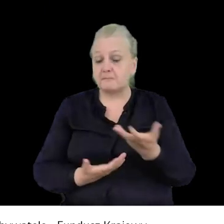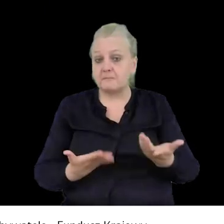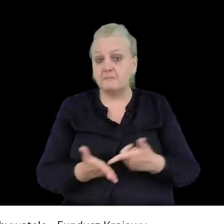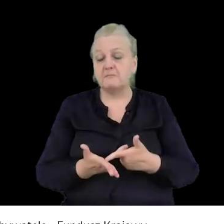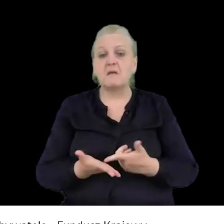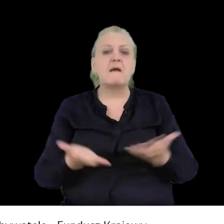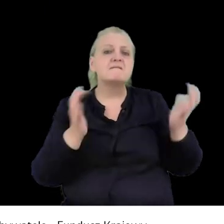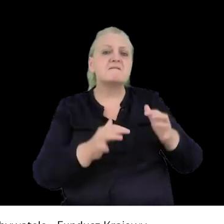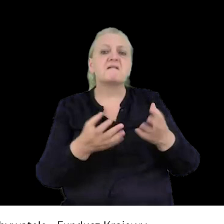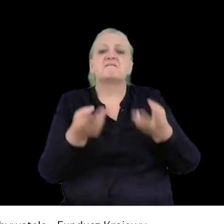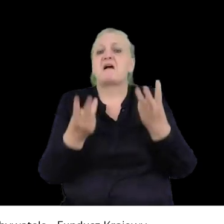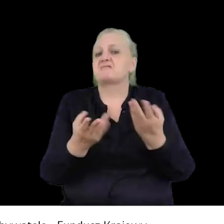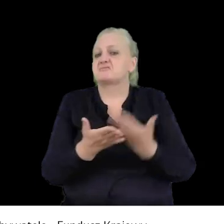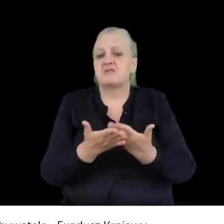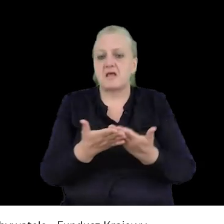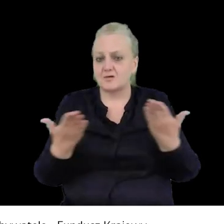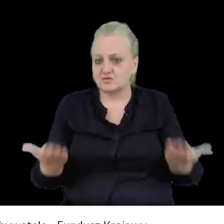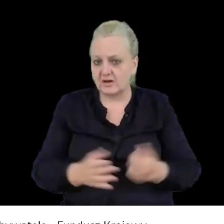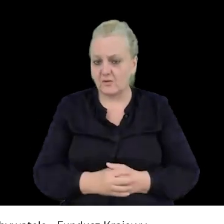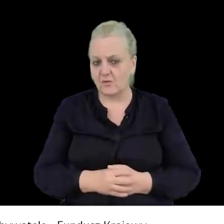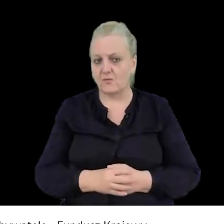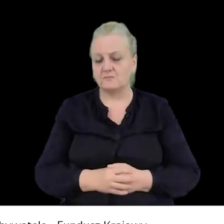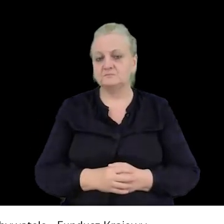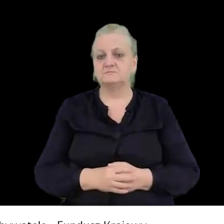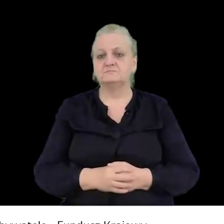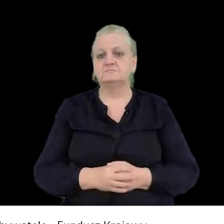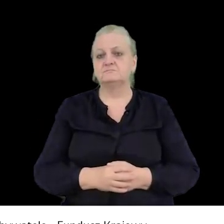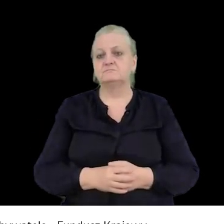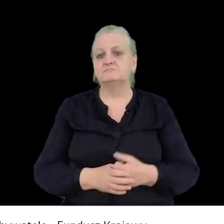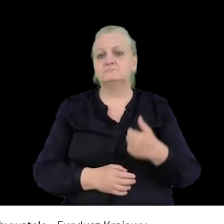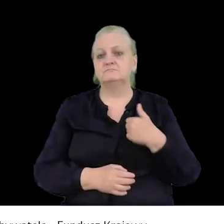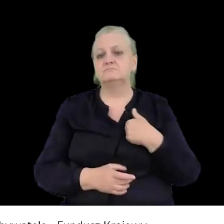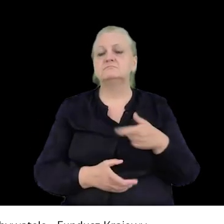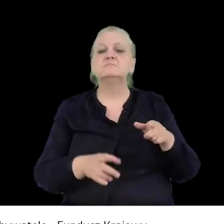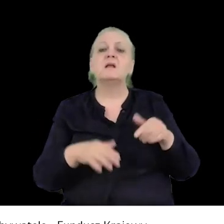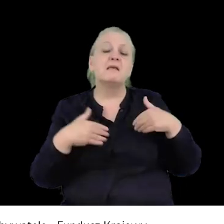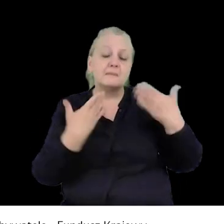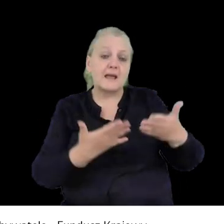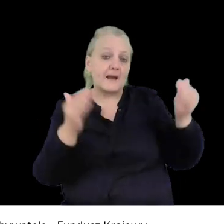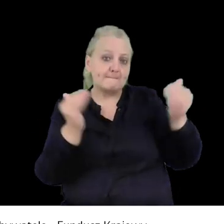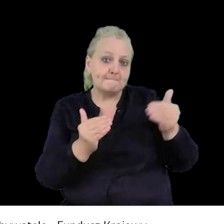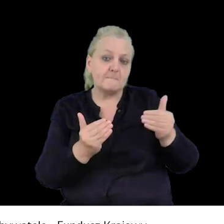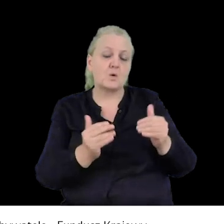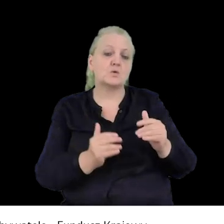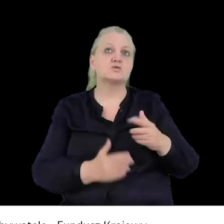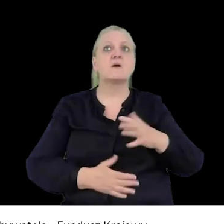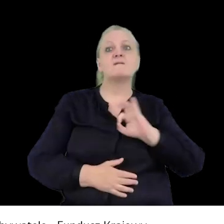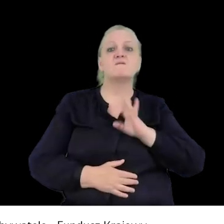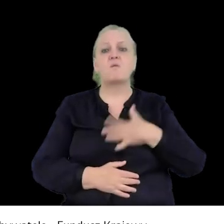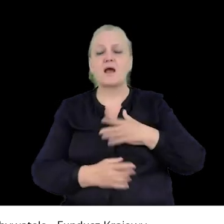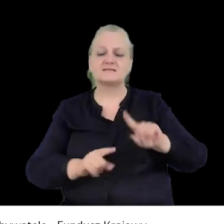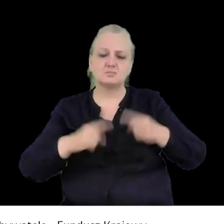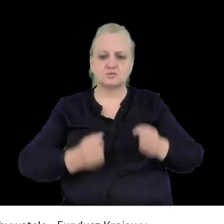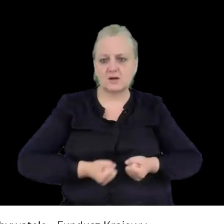zgromadzenia jest ważna, bo w sumie to jakby, tutaj pierwszy punkt jest taki, że daje możliwość zbiorowego wyrażenia swoich przekonań i udziału w